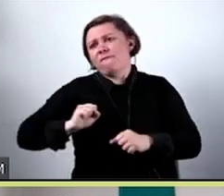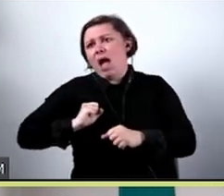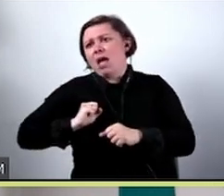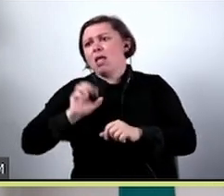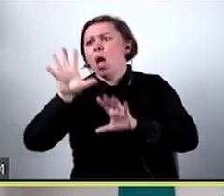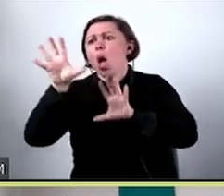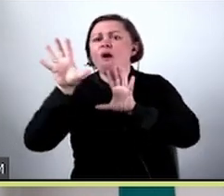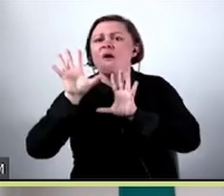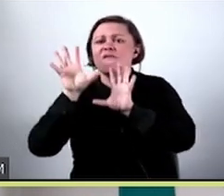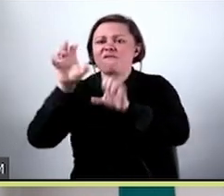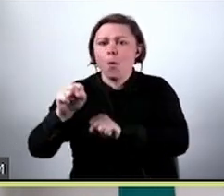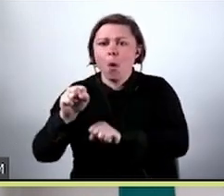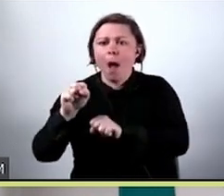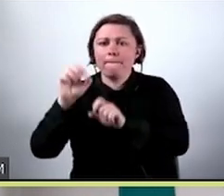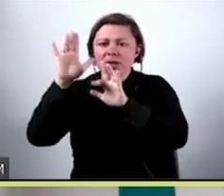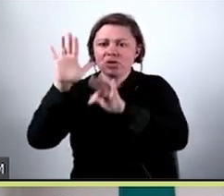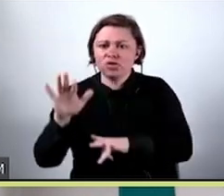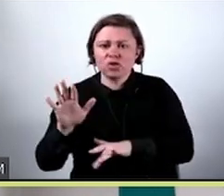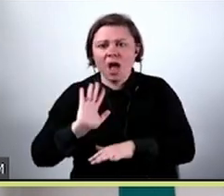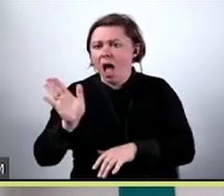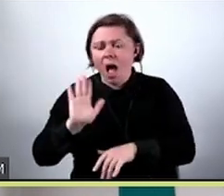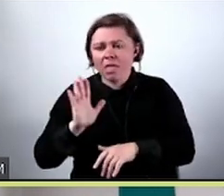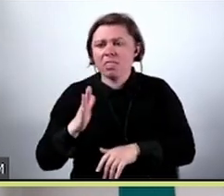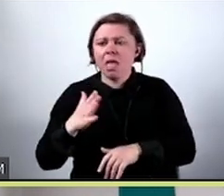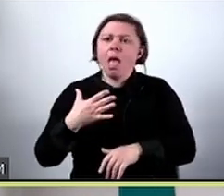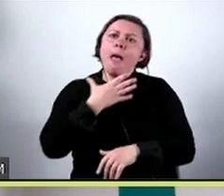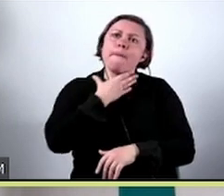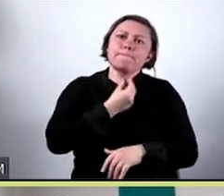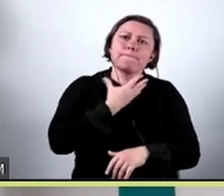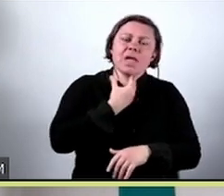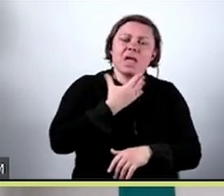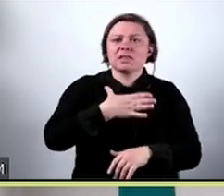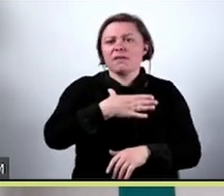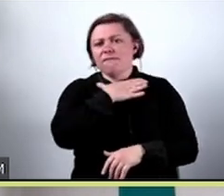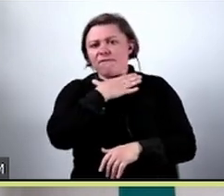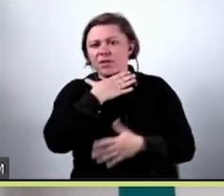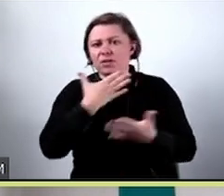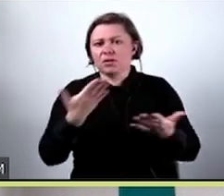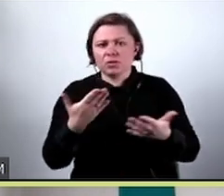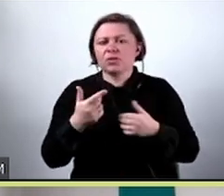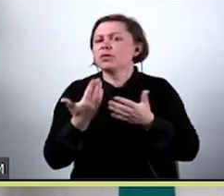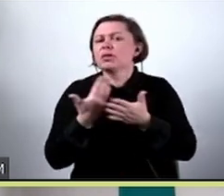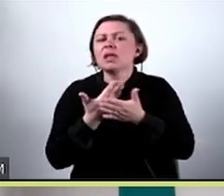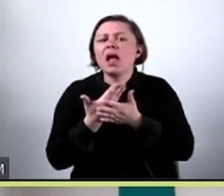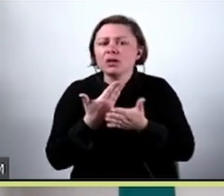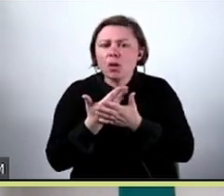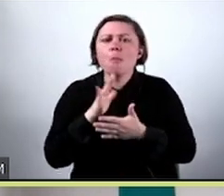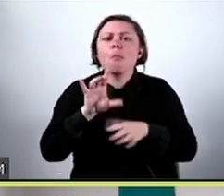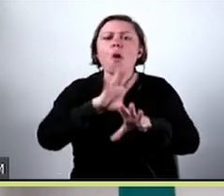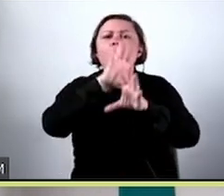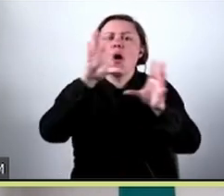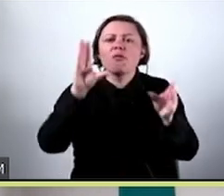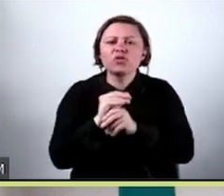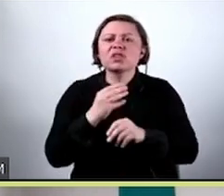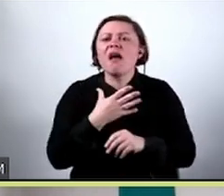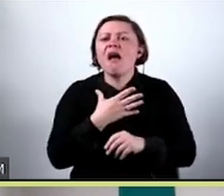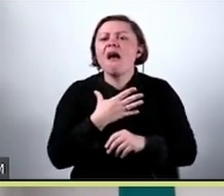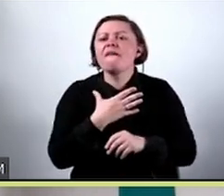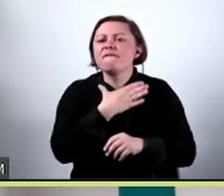system do wykrywania psów haski, czy też wilków. Wynikało to z tego, że wszystkie psy, wszystkie wilki